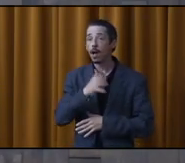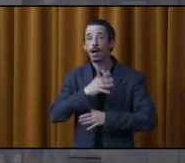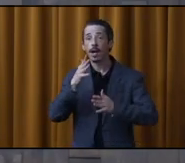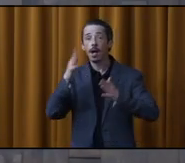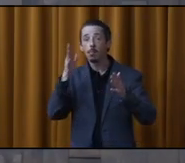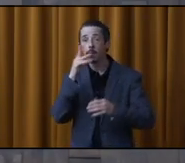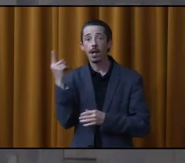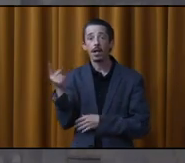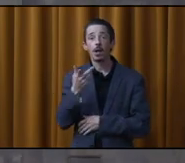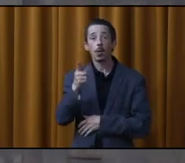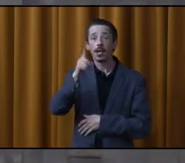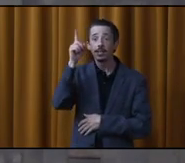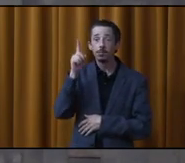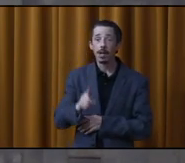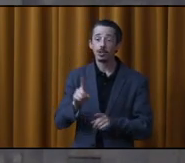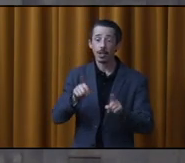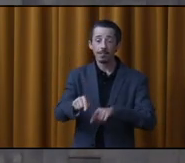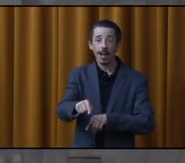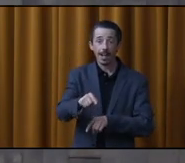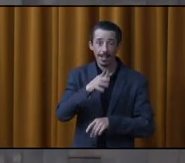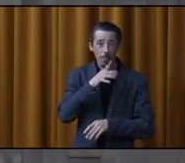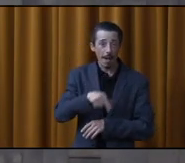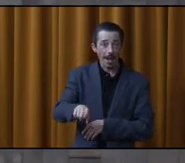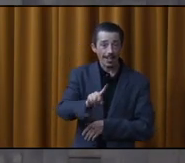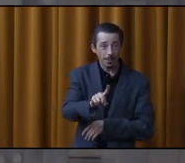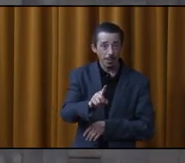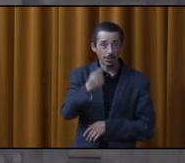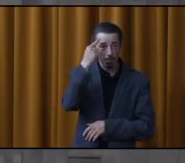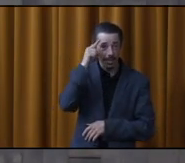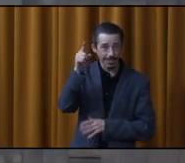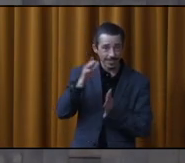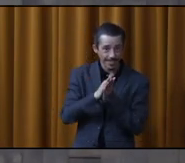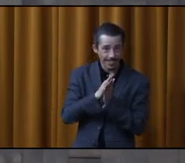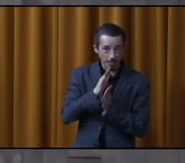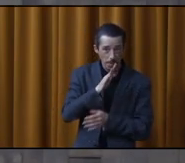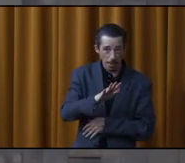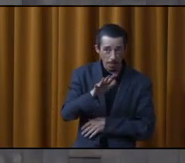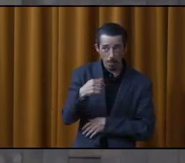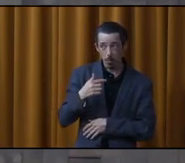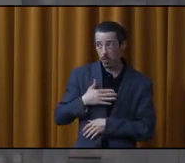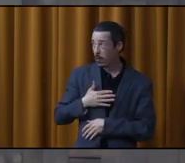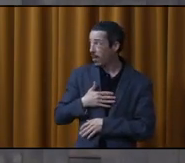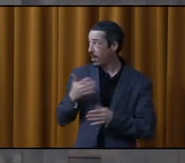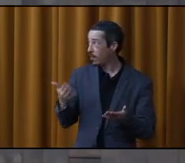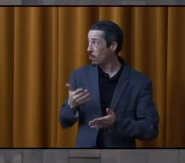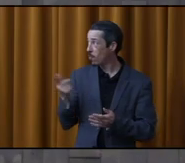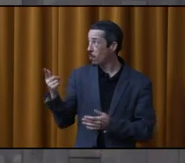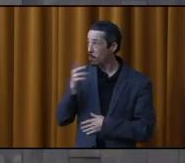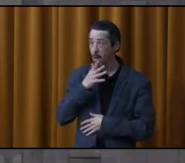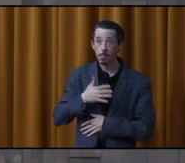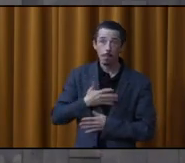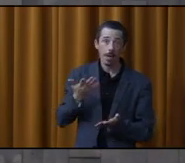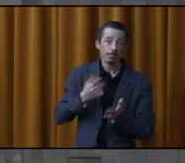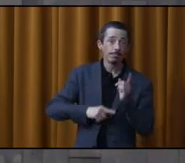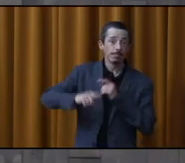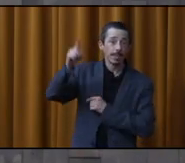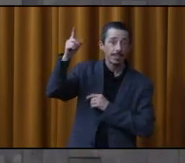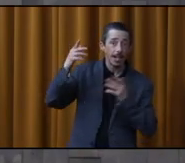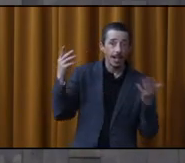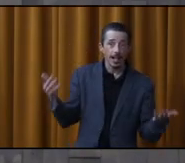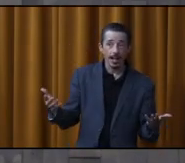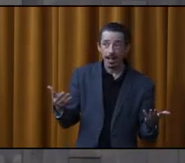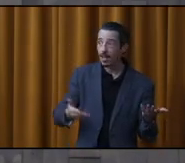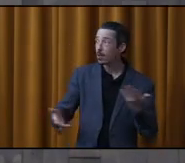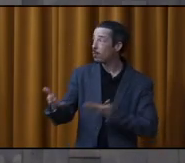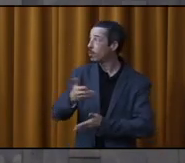-mamans, que dimanche, c'est la fête des mères, puis d'avoir une pensée pour elle. Moi, j'en ai une parce que maintenant, elle'est plus avec nous, mais de toute